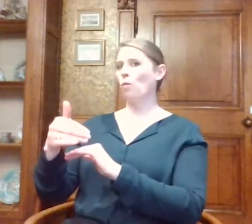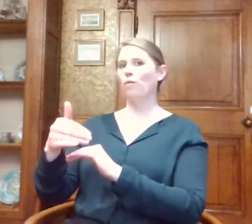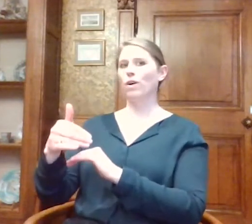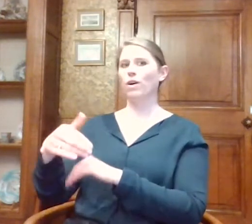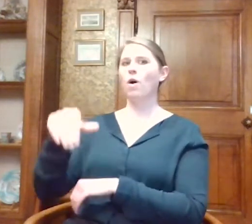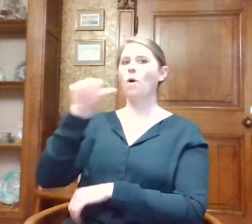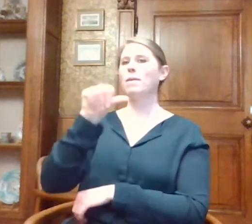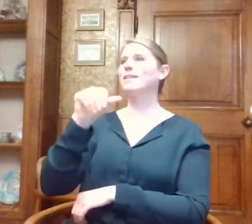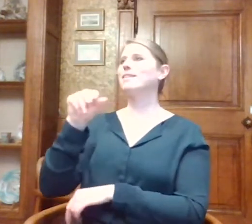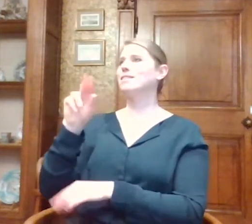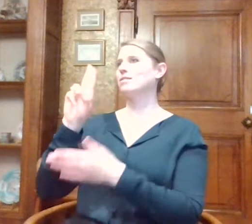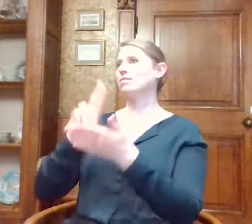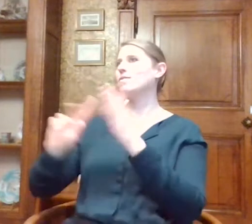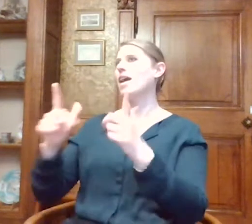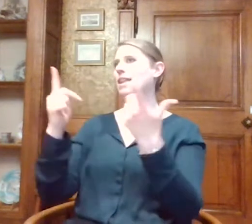reality.